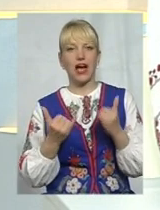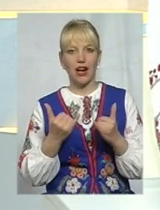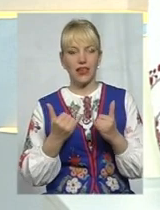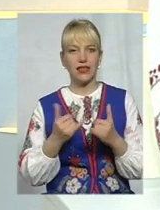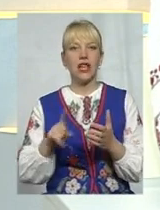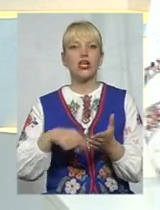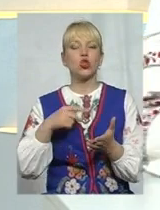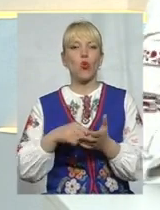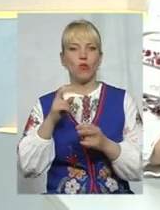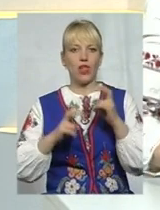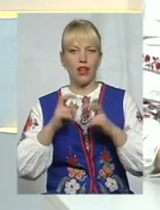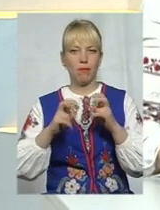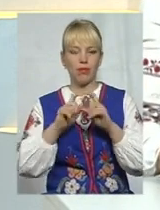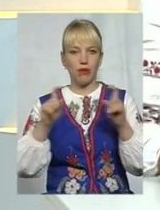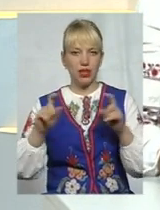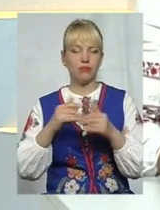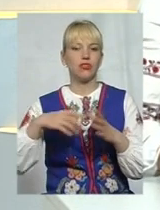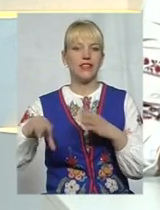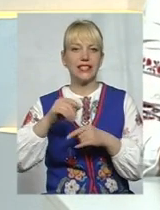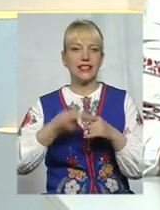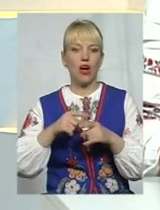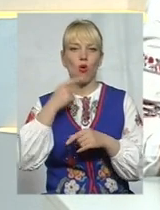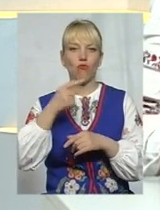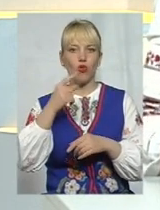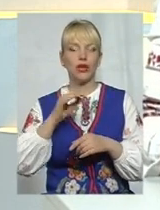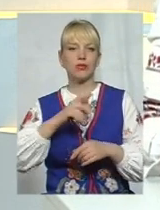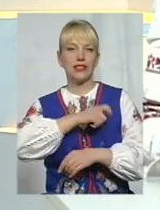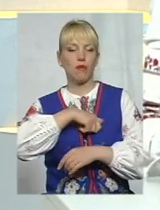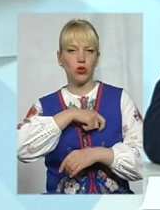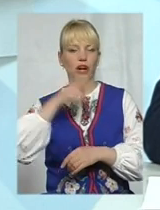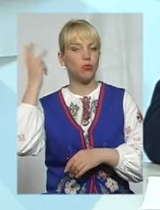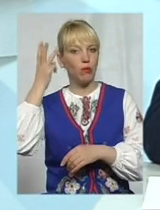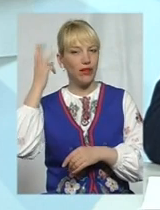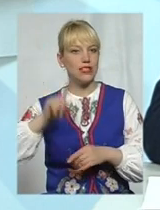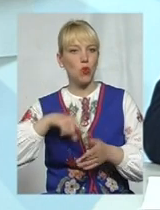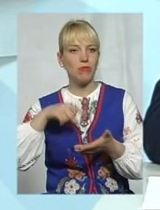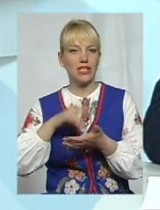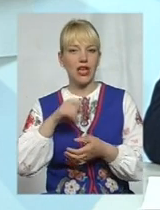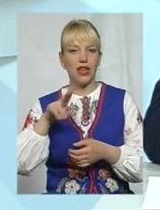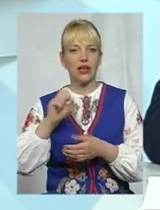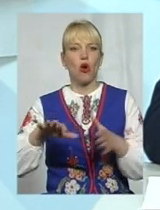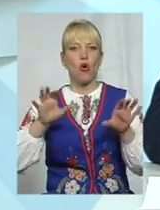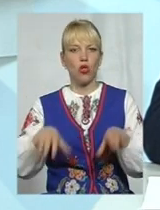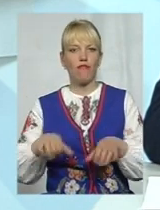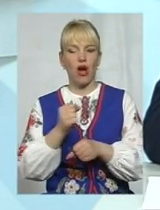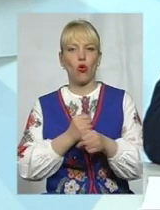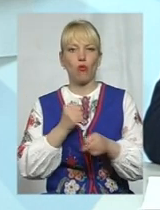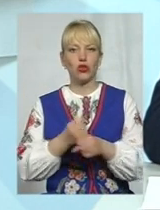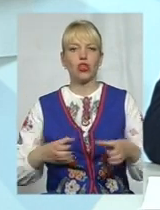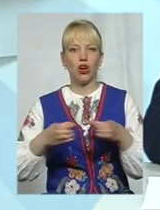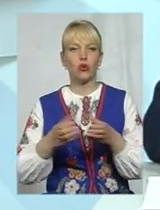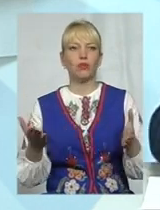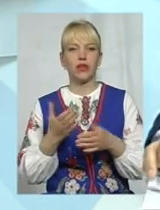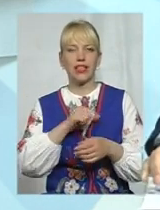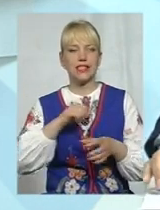комунальним підприємством? Про це все сьогодні говоримо з депутатом Хмельницької обласної ради, головою робочої групи, яка